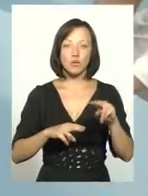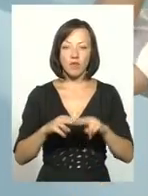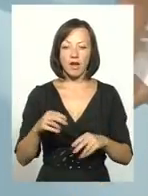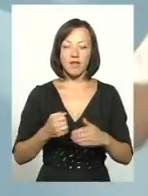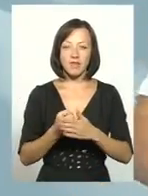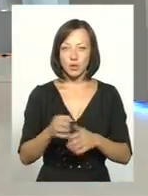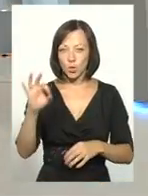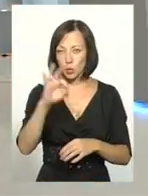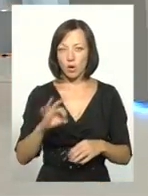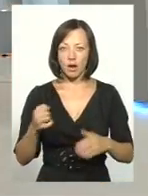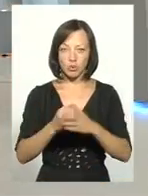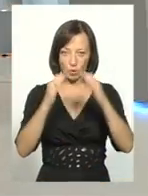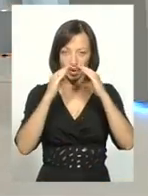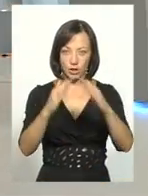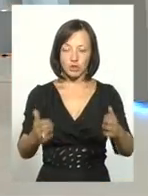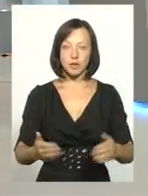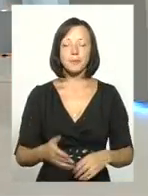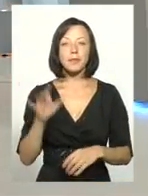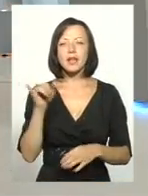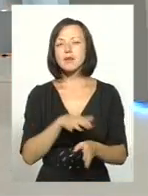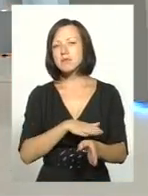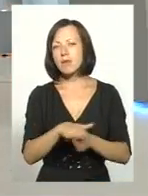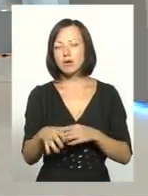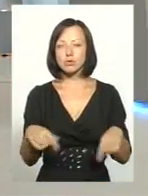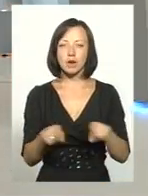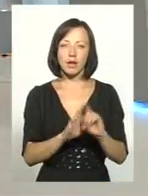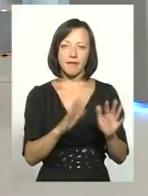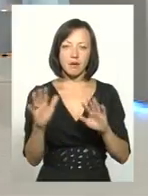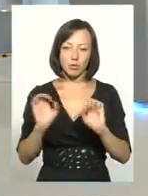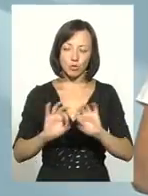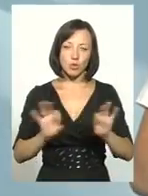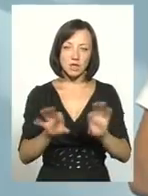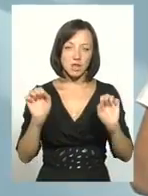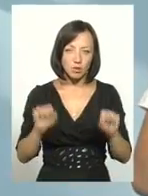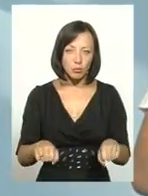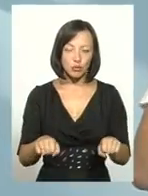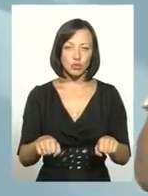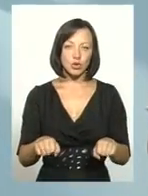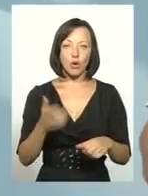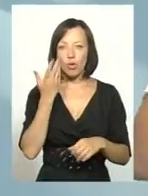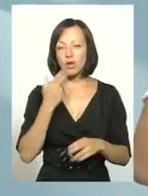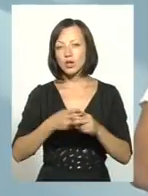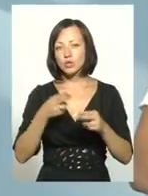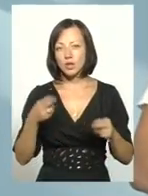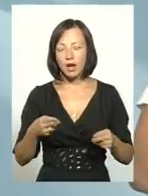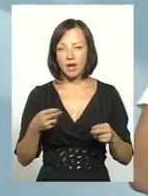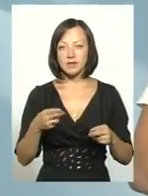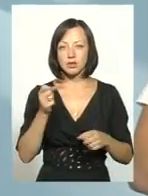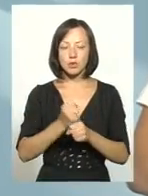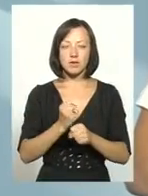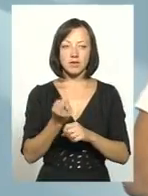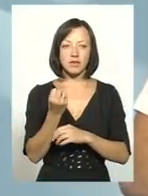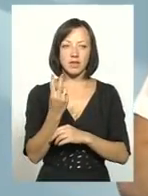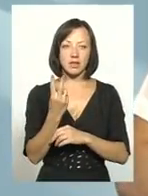фундамента і до криші з нуля. І масу таких випадків можу навести, коли Дунаївці селище, де зроблено